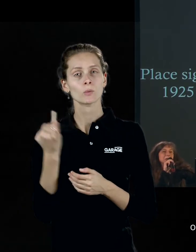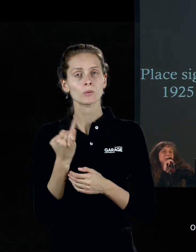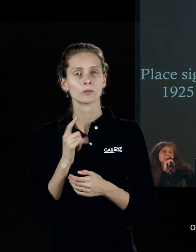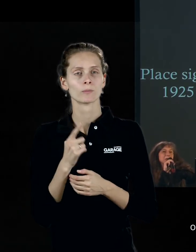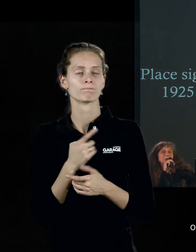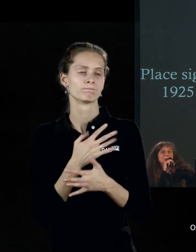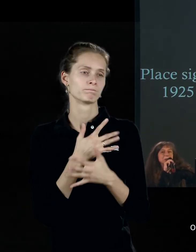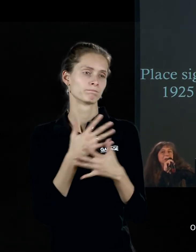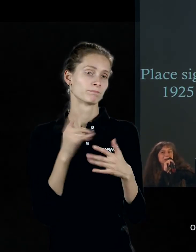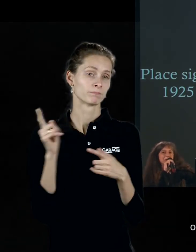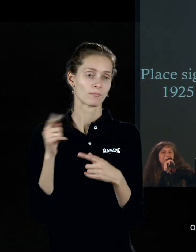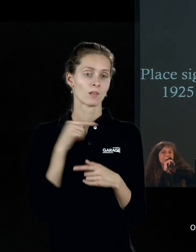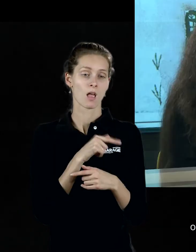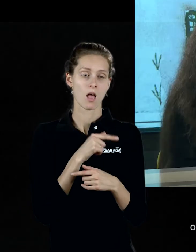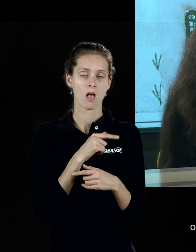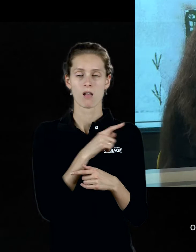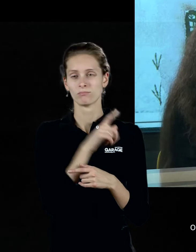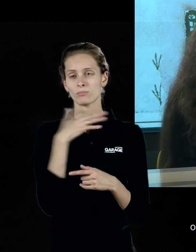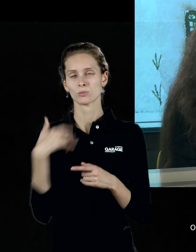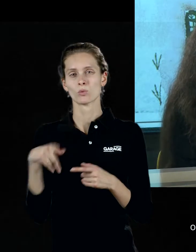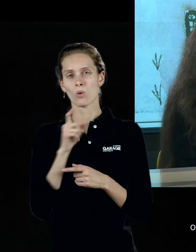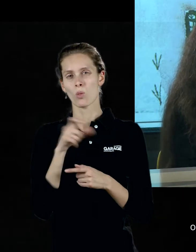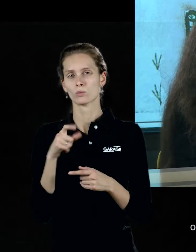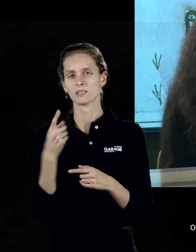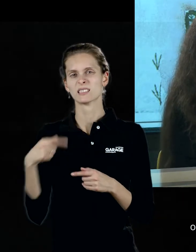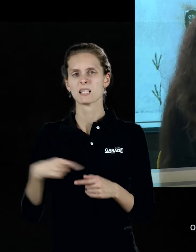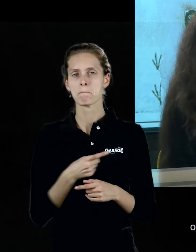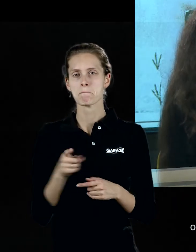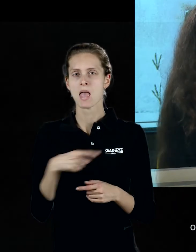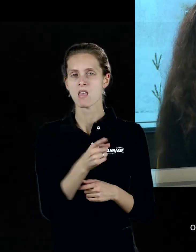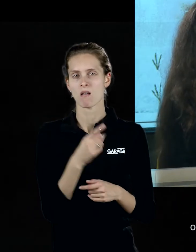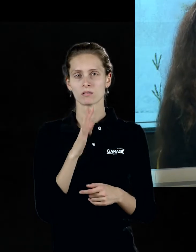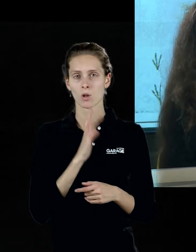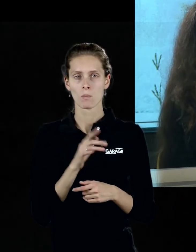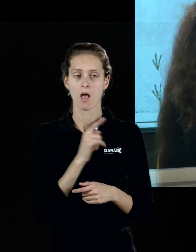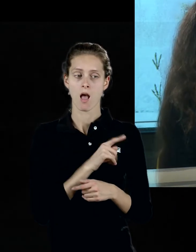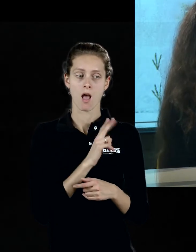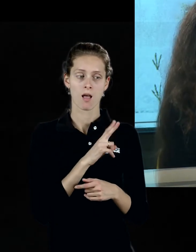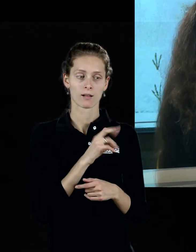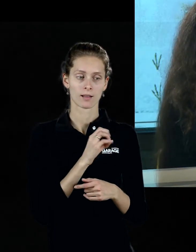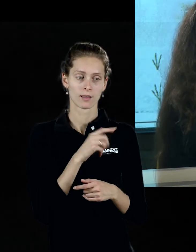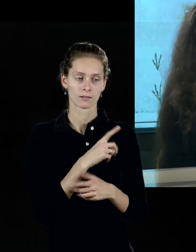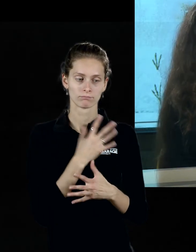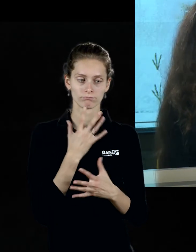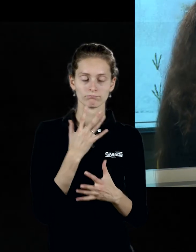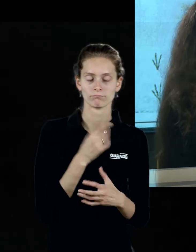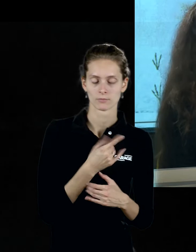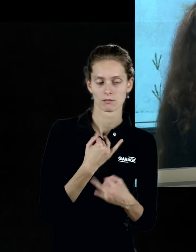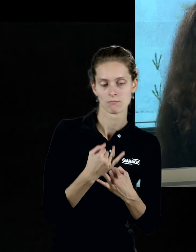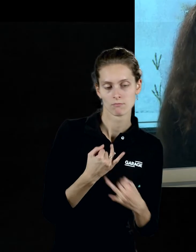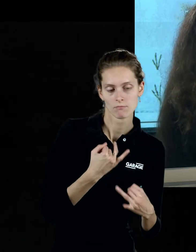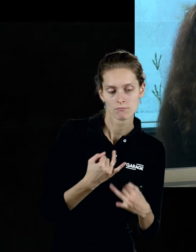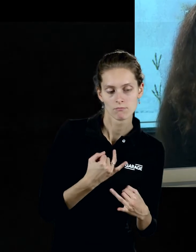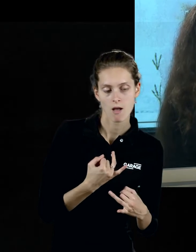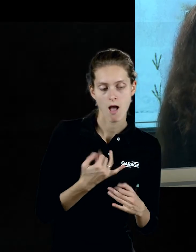отличие от многих людей, очень любил змей и умел с ними как-то общаться и разговаривать, и вполне понятно, что змея – это и есть вот эта вот